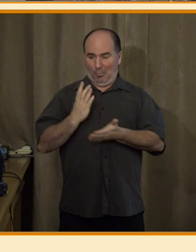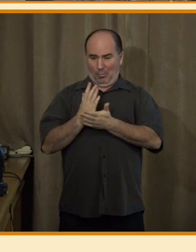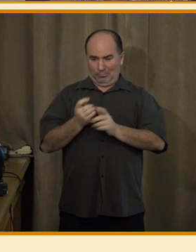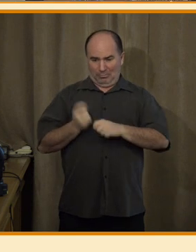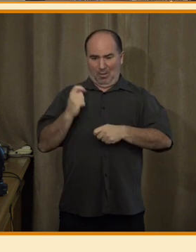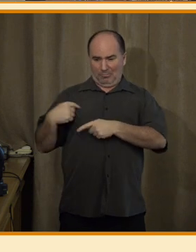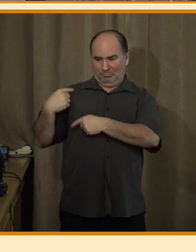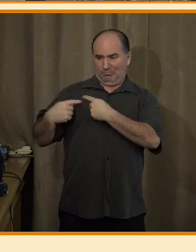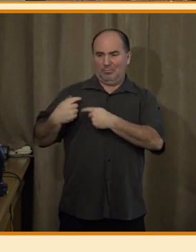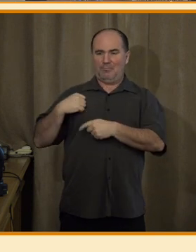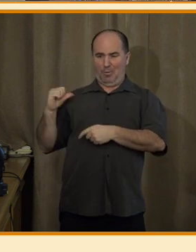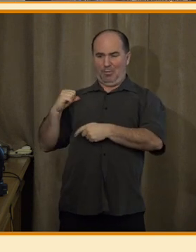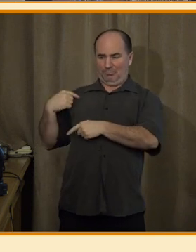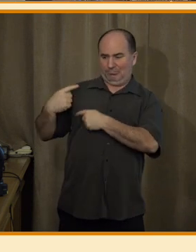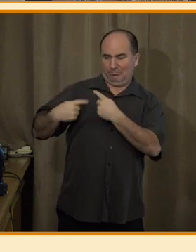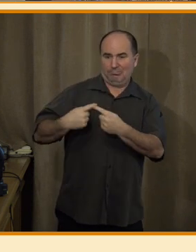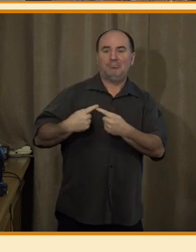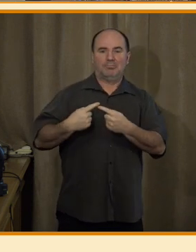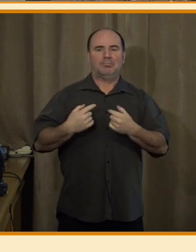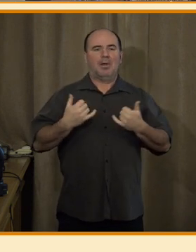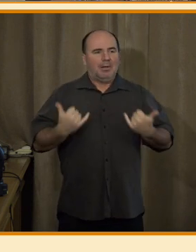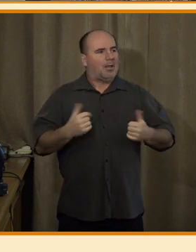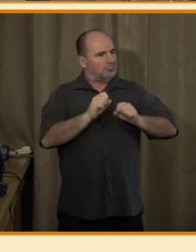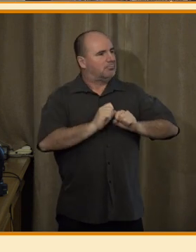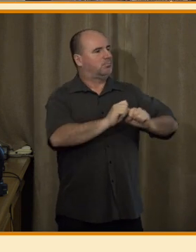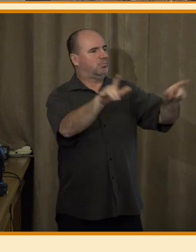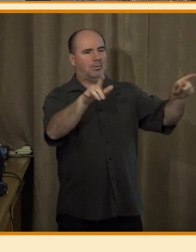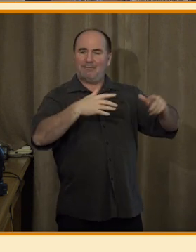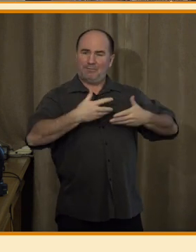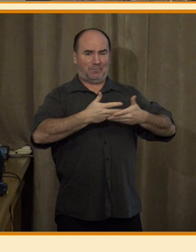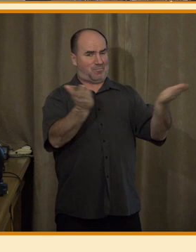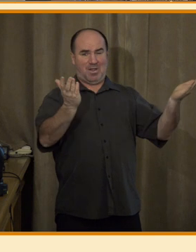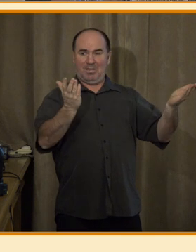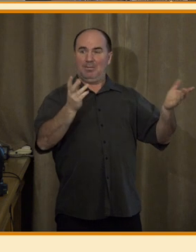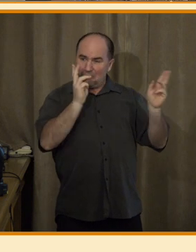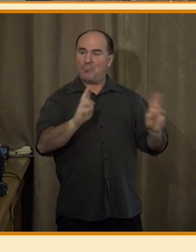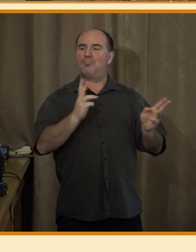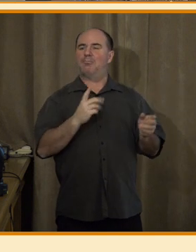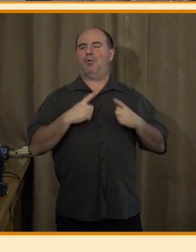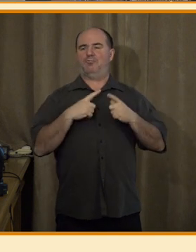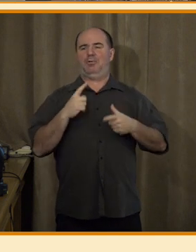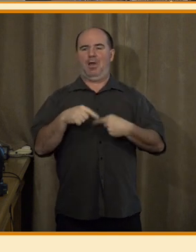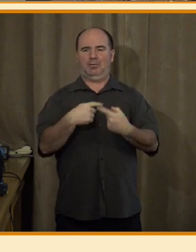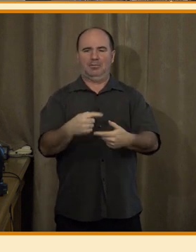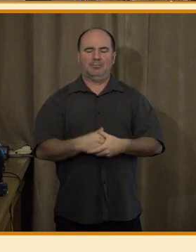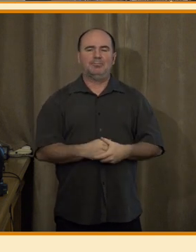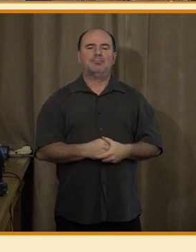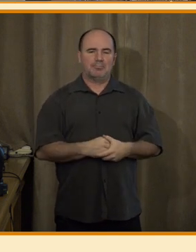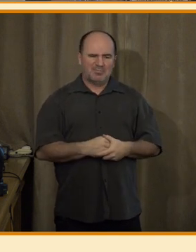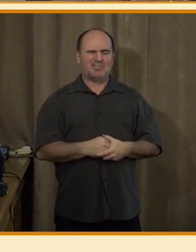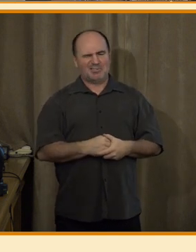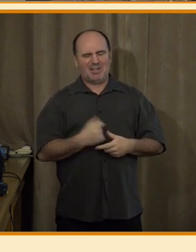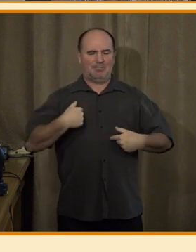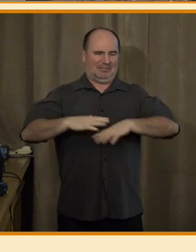to, že se k dispozici dostal úplně všem, pro nás znamenalo také zlom. Přiznám se, že v první